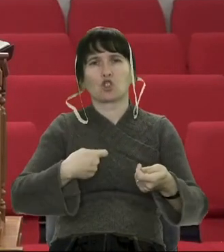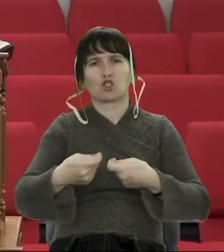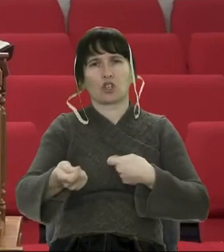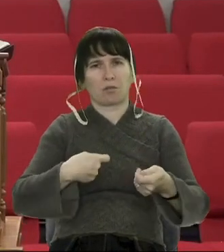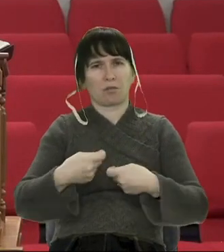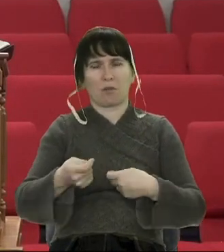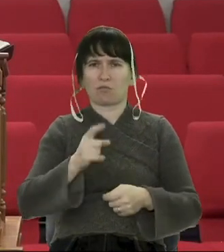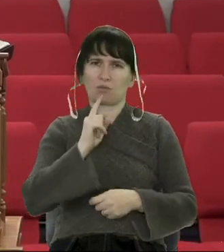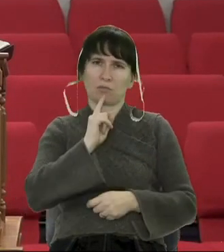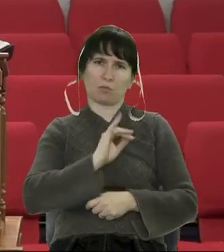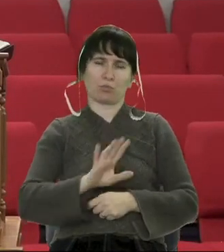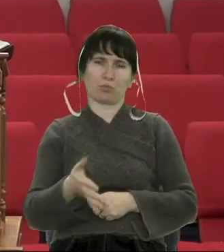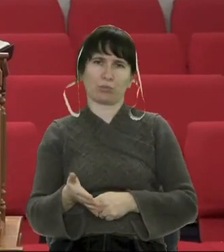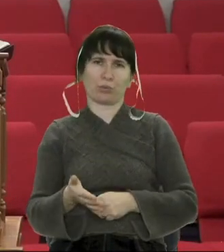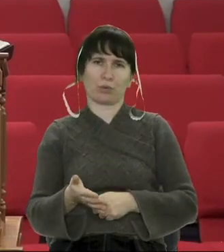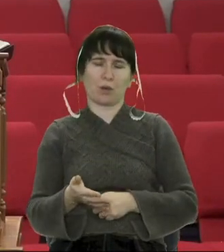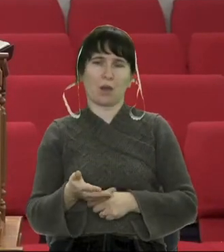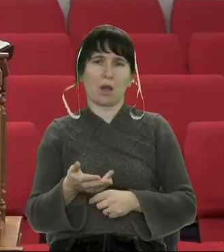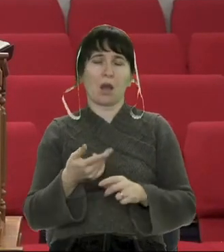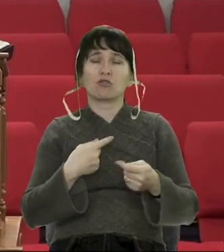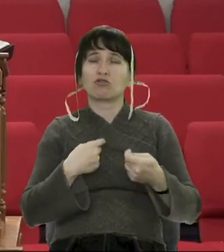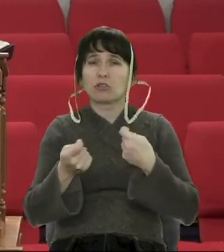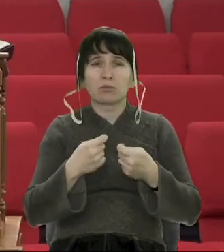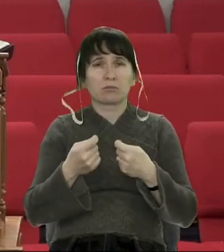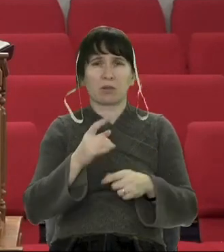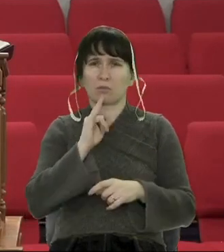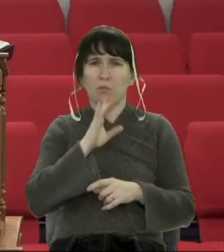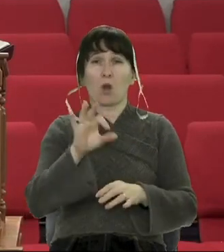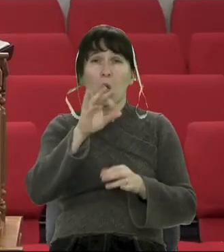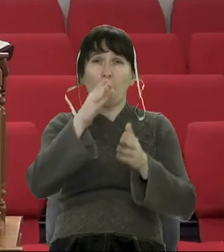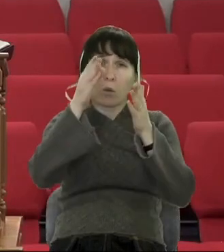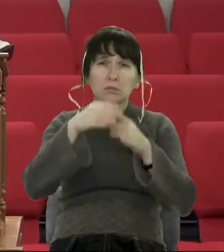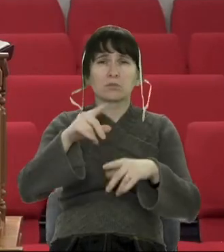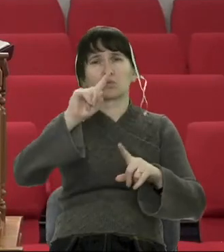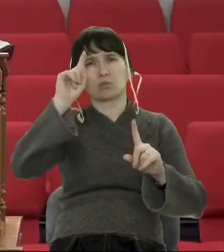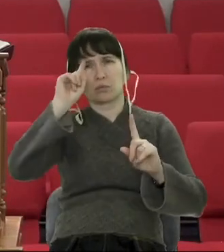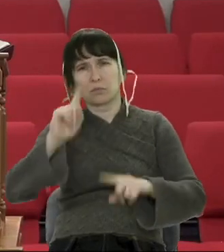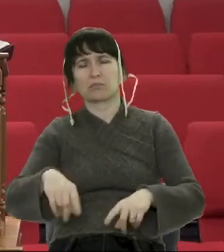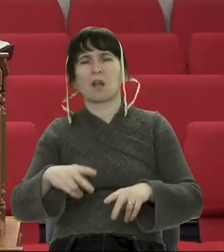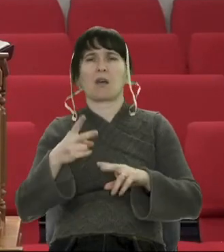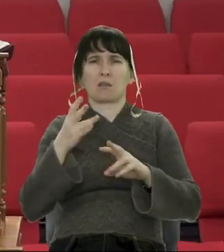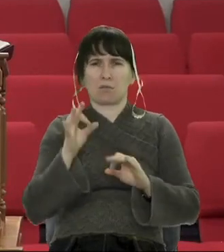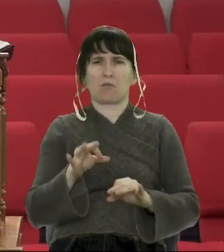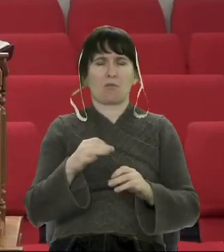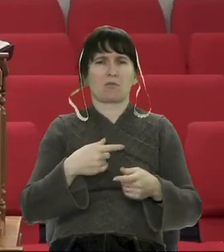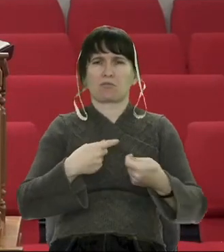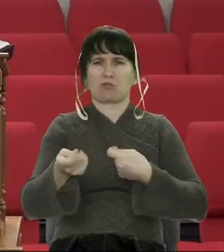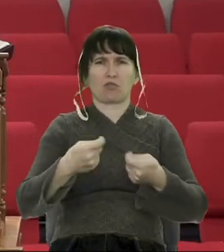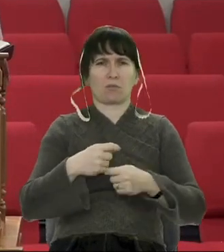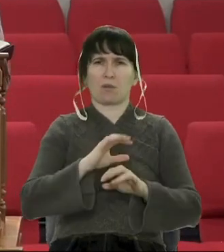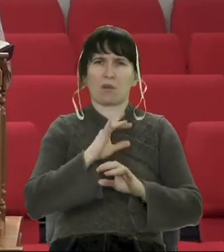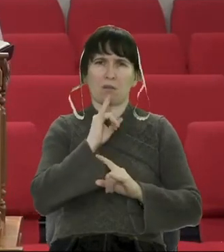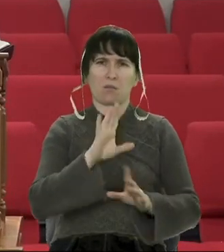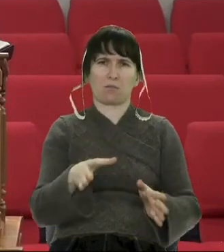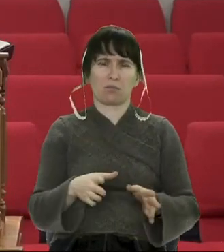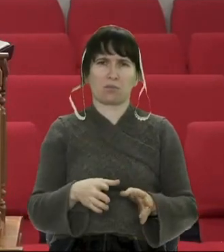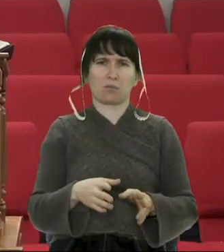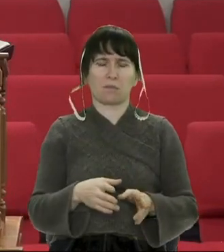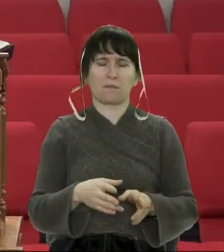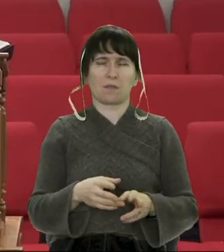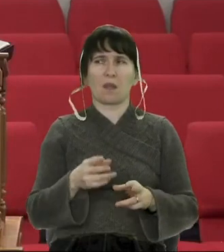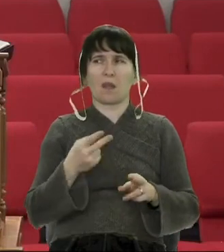надійні люди, не шантажують вас тайною, яку знають про вас. Що таке підлість?